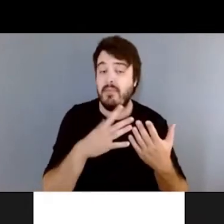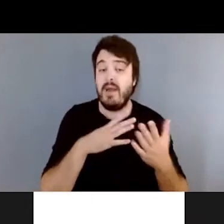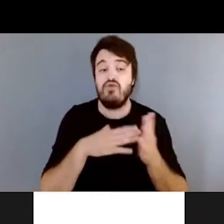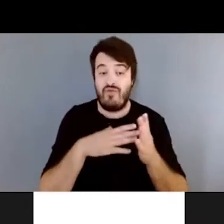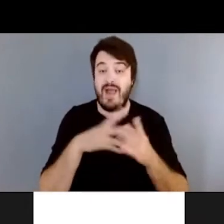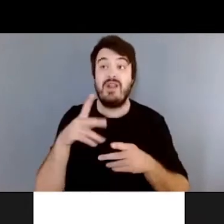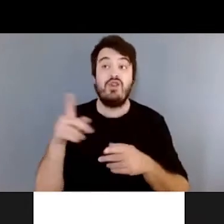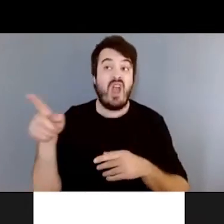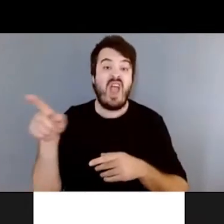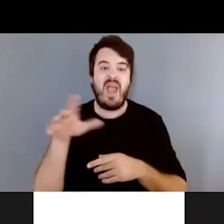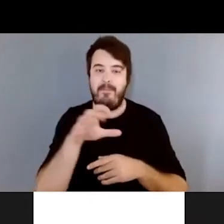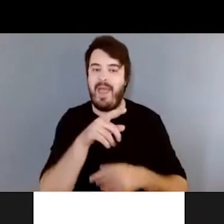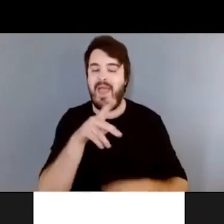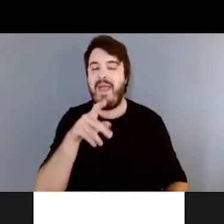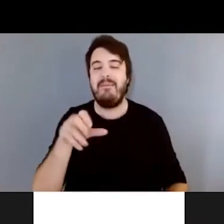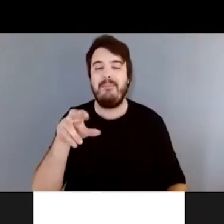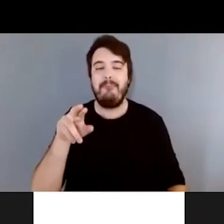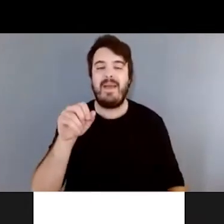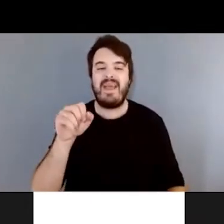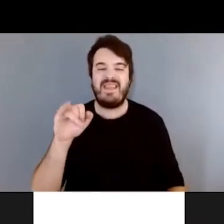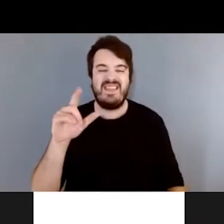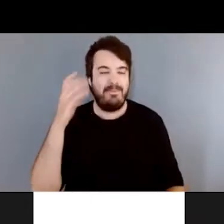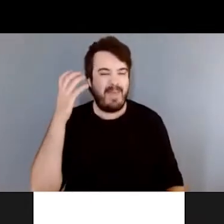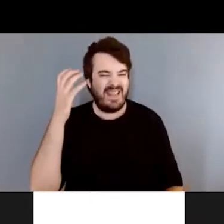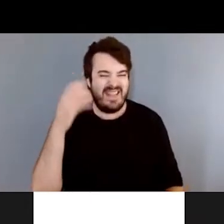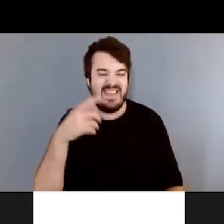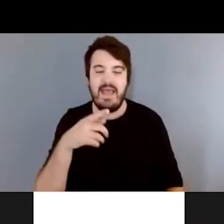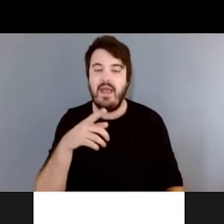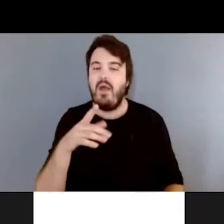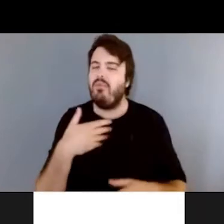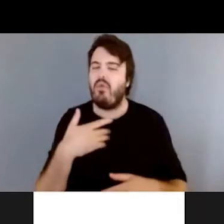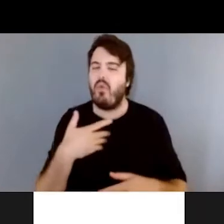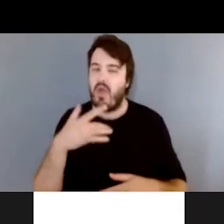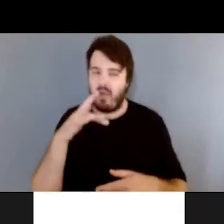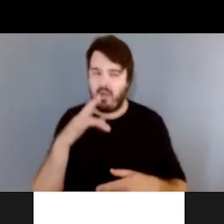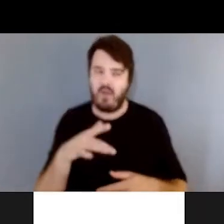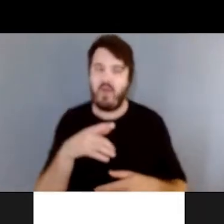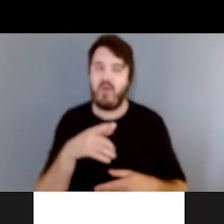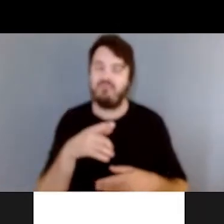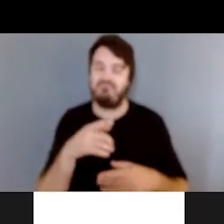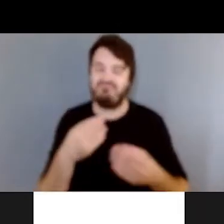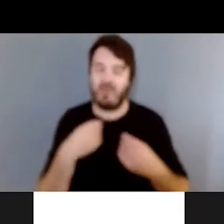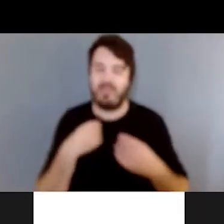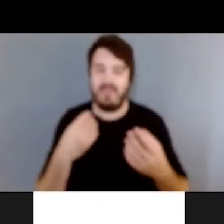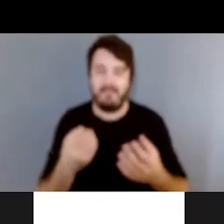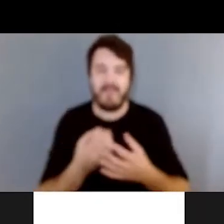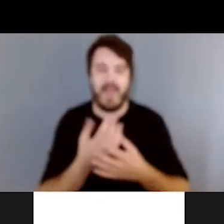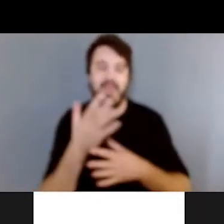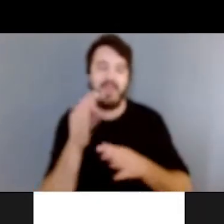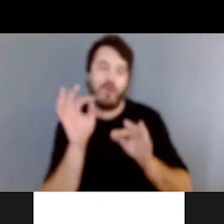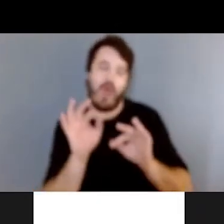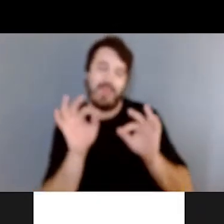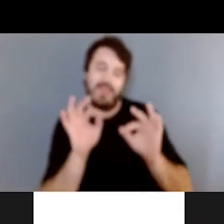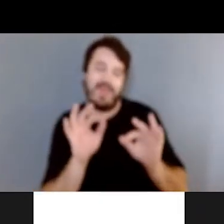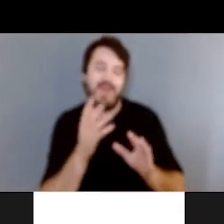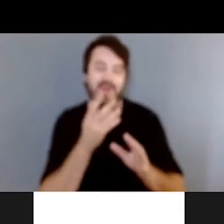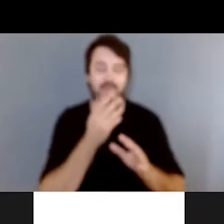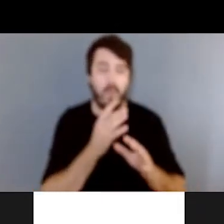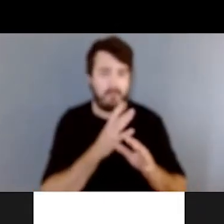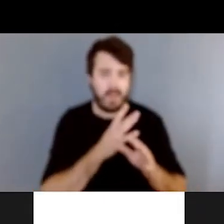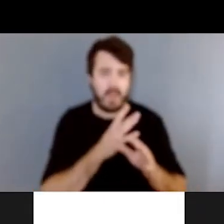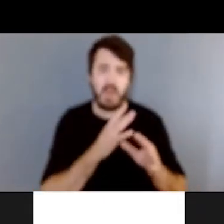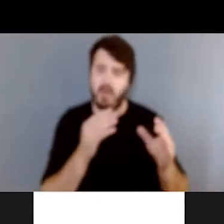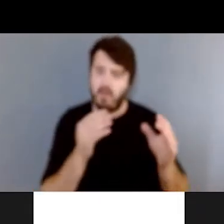persil comme plantes décoratives, mais on peut en prendre vraiment des grandes